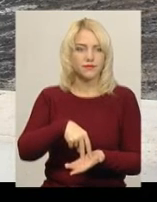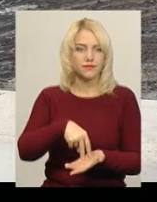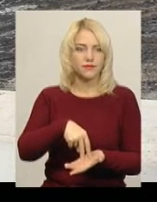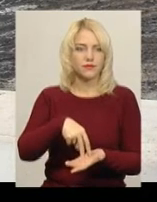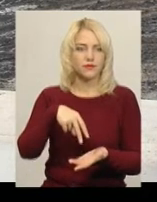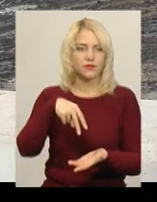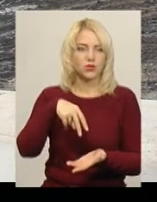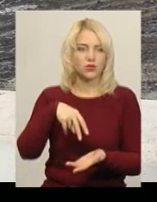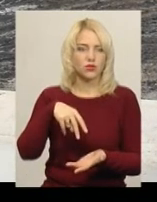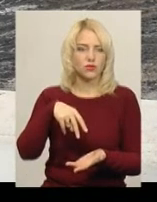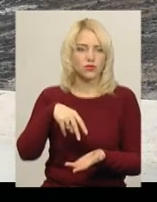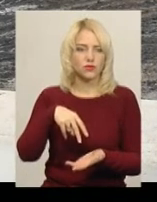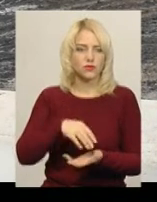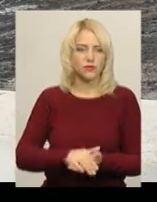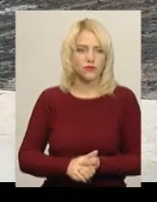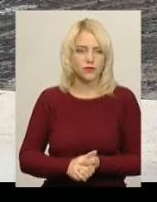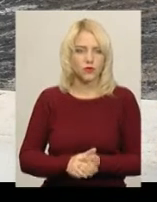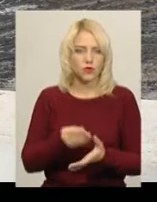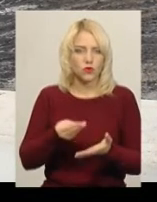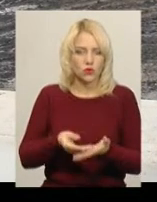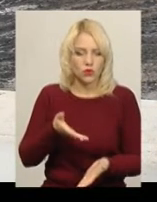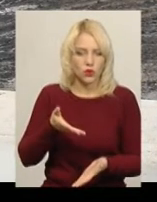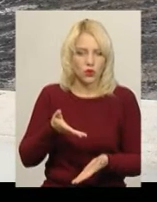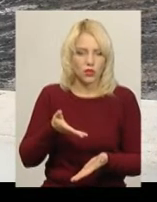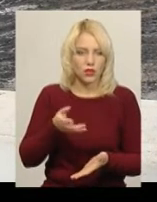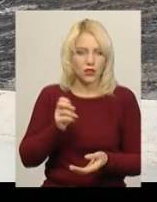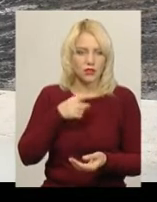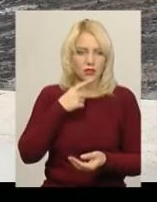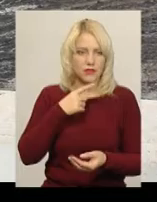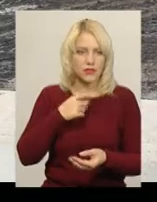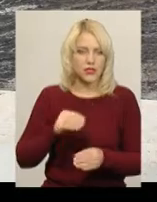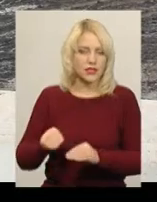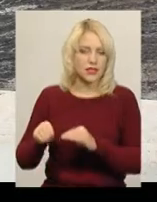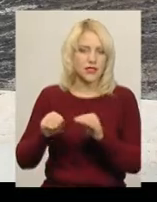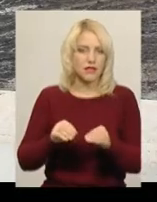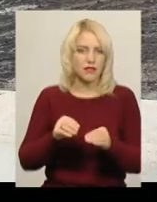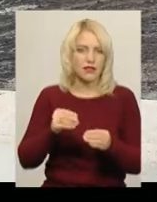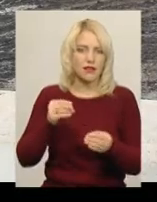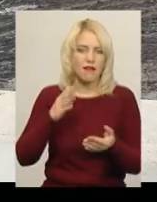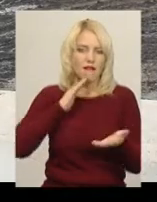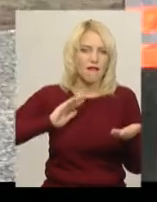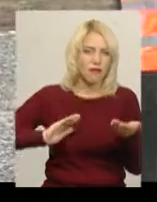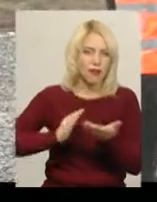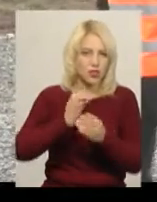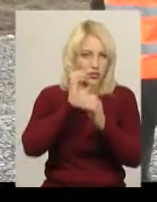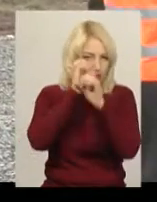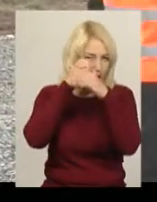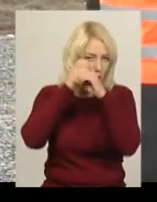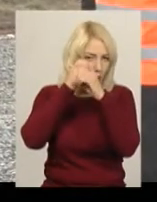такі, ну, дорогі і, як воно сказати, качіственні оптичні пристрої